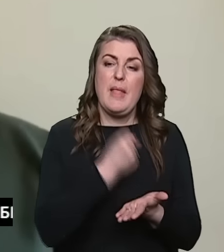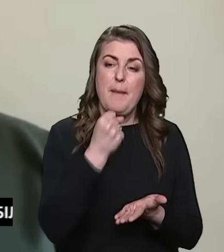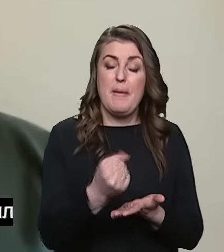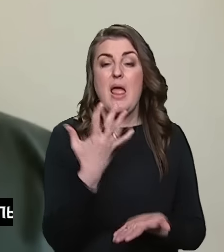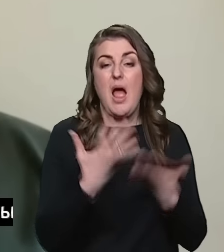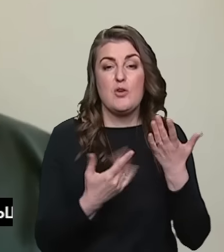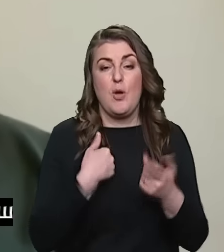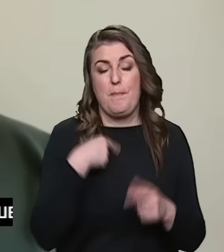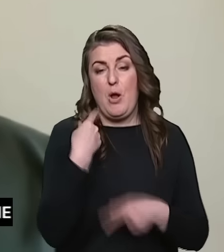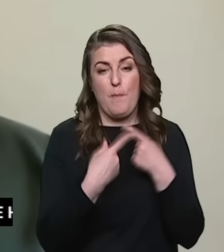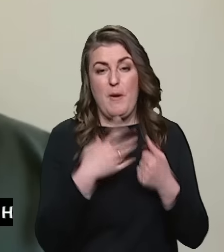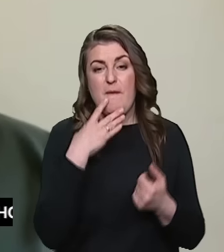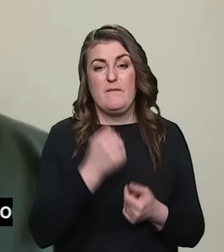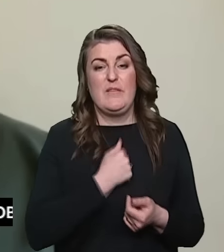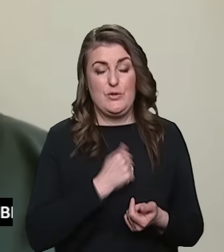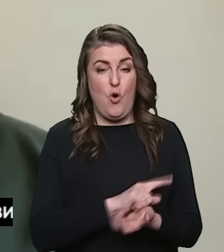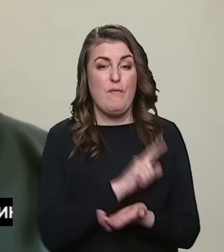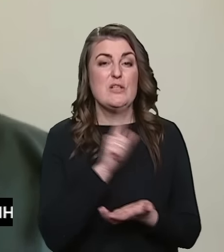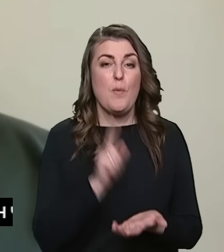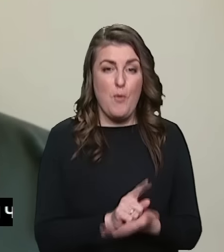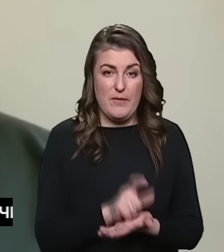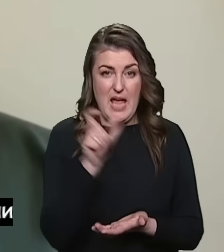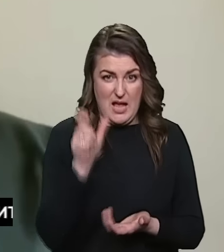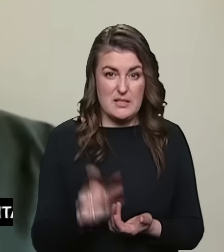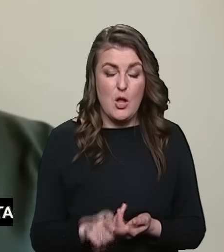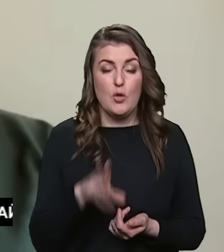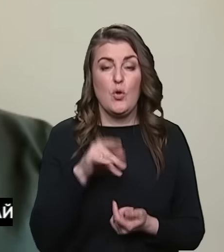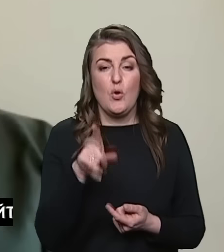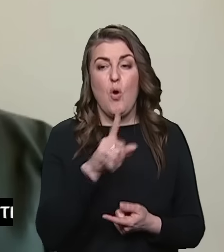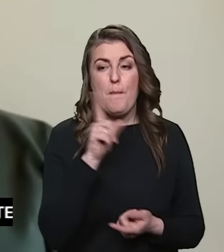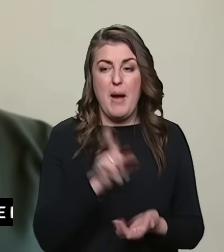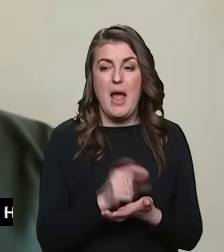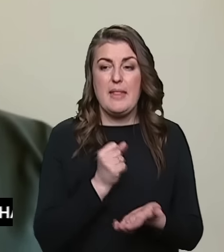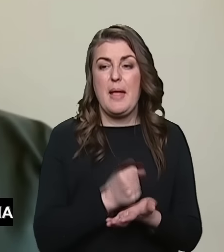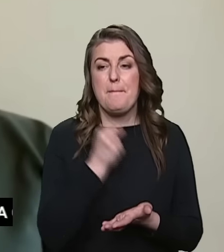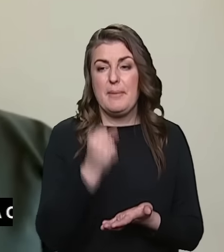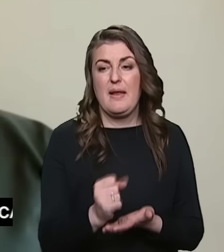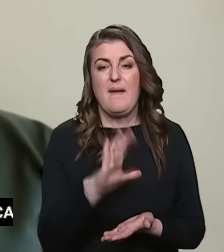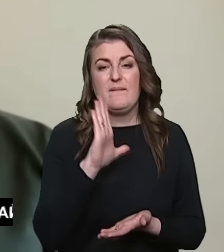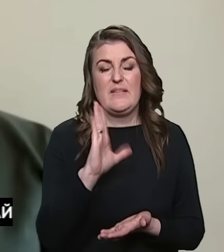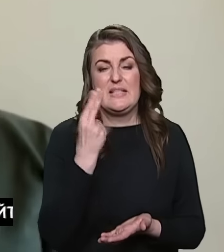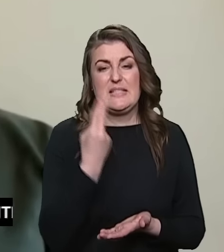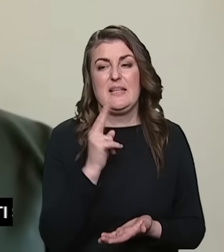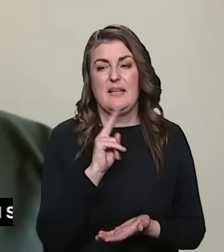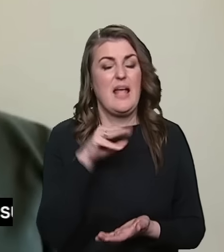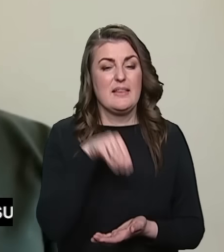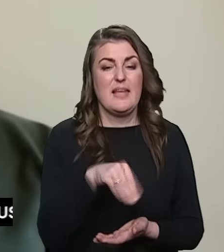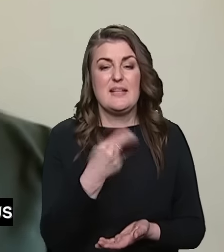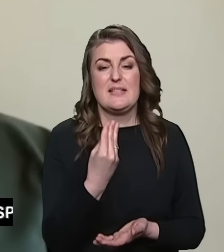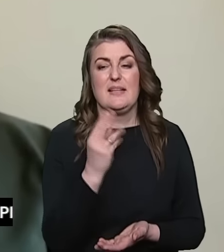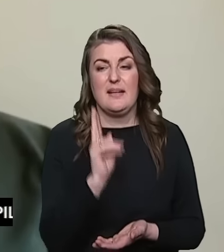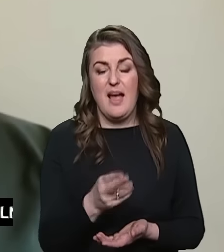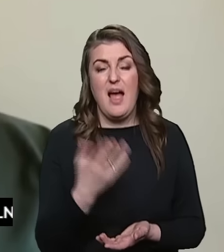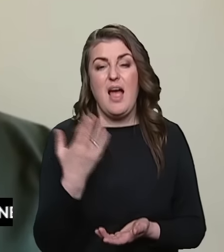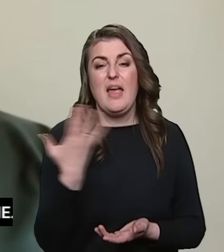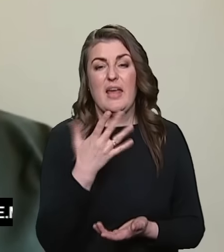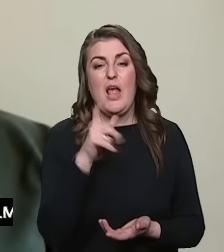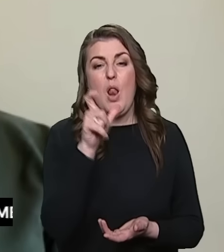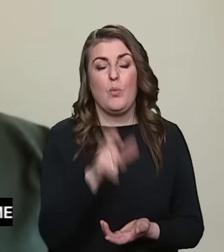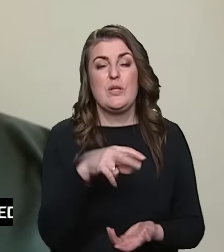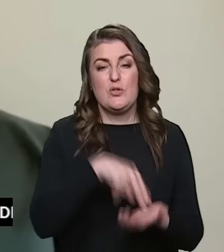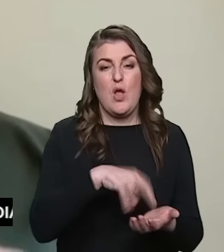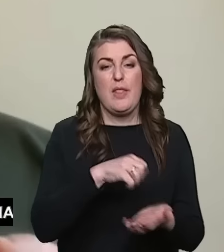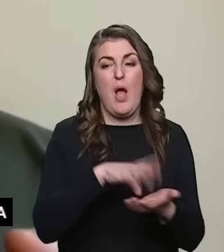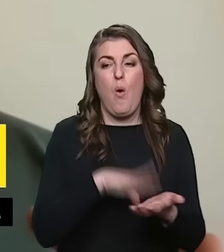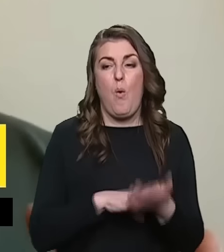направити, якщо ми говоримо про військово-зобов'язаного, то тоді його має направити в ТЦК, в який людина стоїть